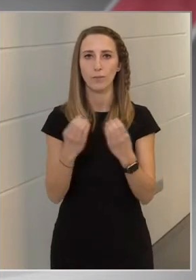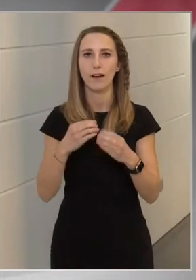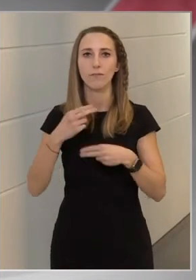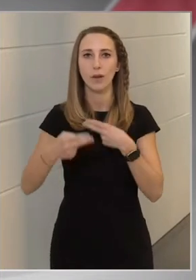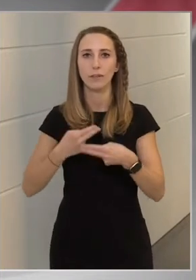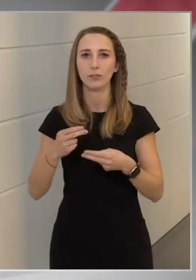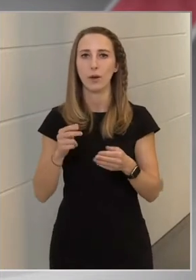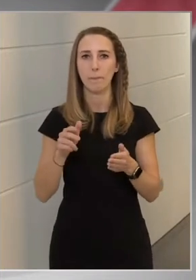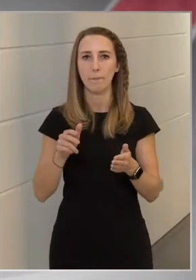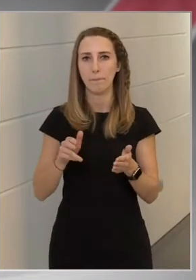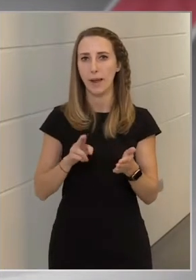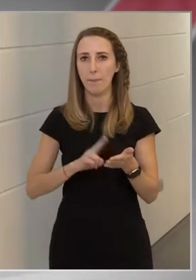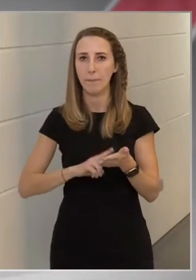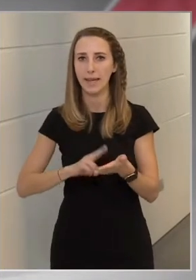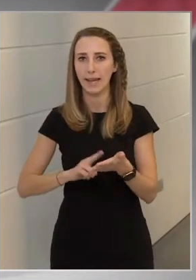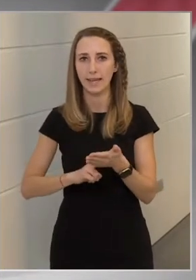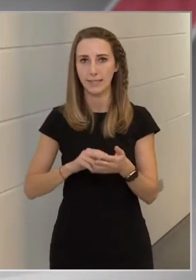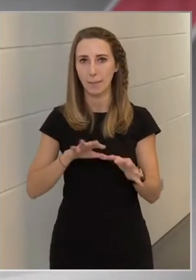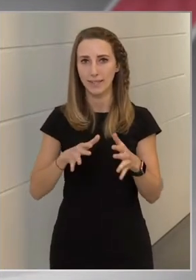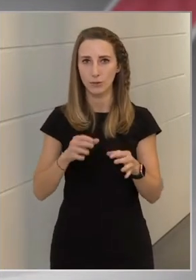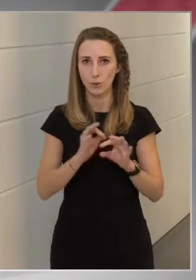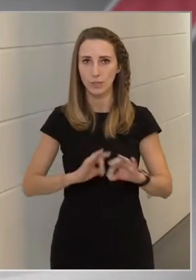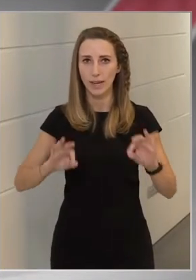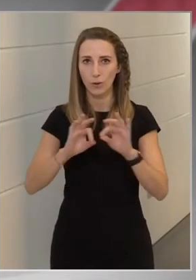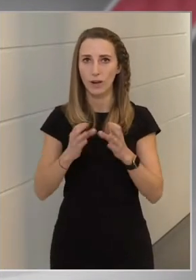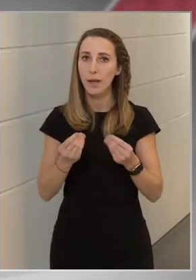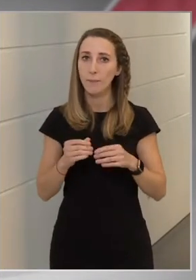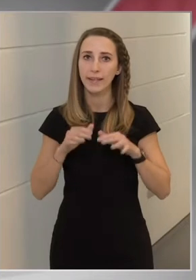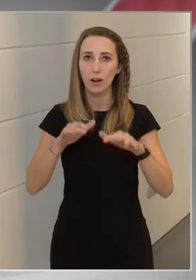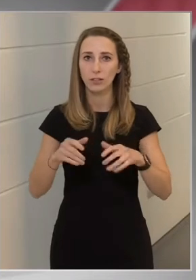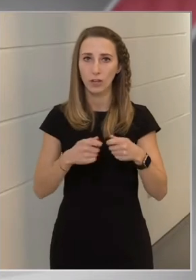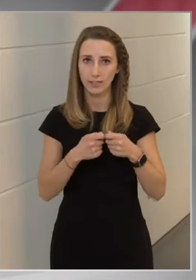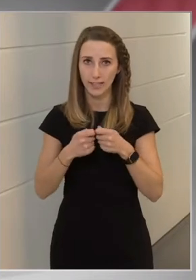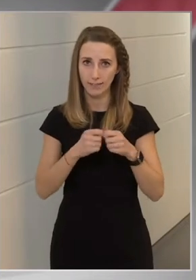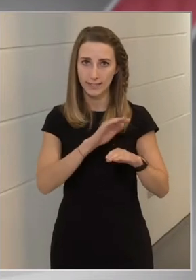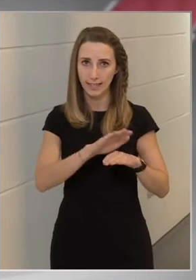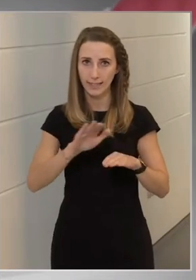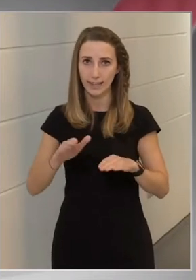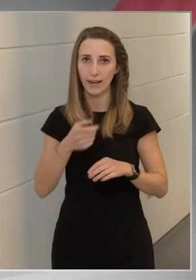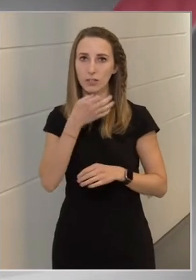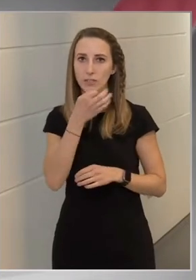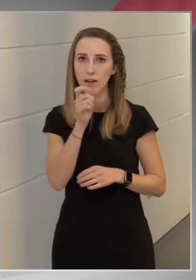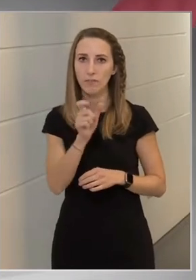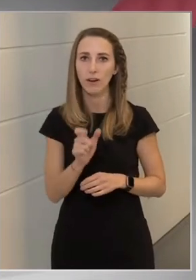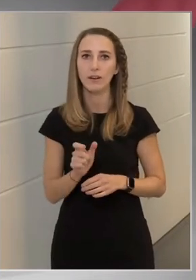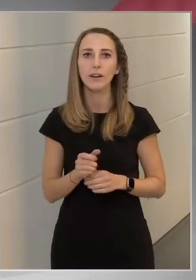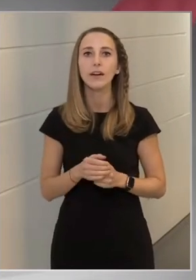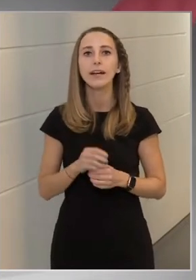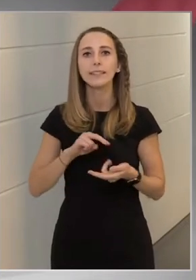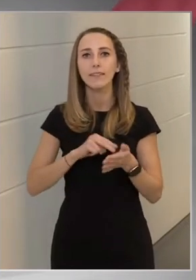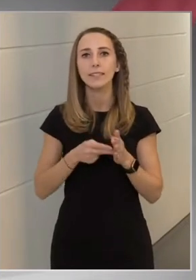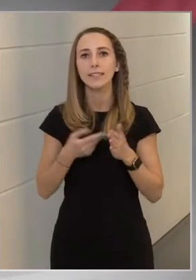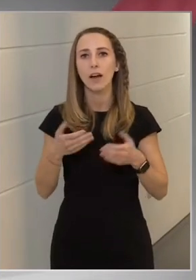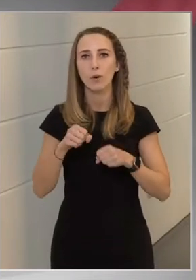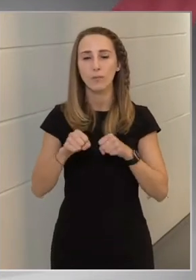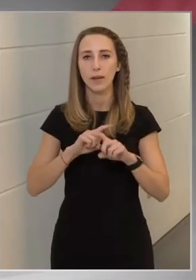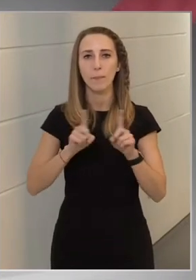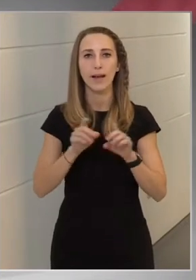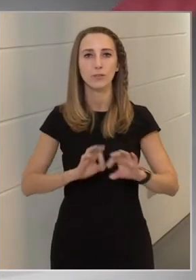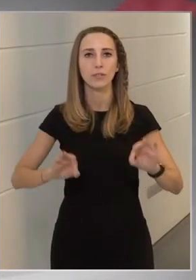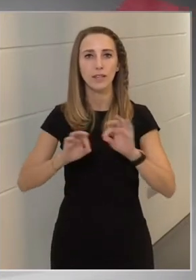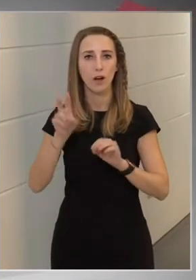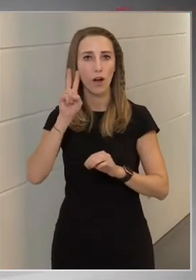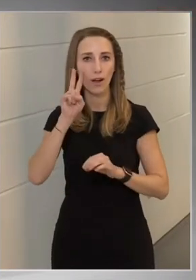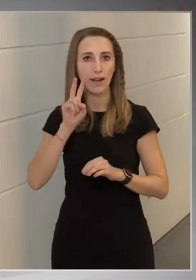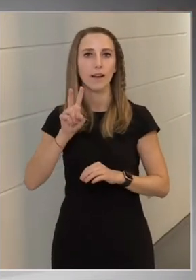megbélyegeznek bizonyos országokat. Mennyire hathatnak a szervezetekre ezek a szavak, tervezi a kormány, hogy más országokat, akár